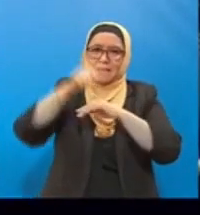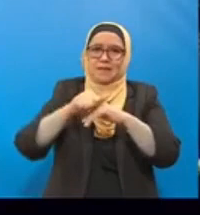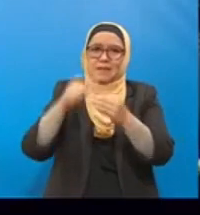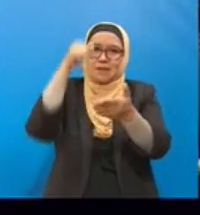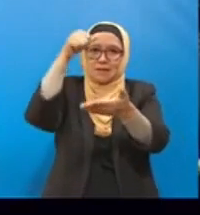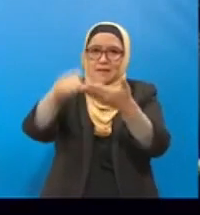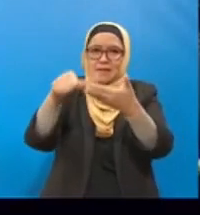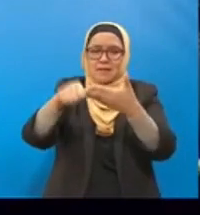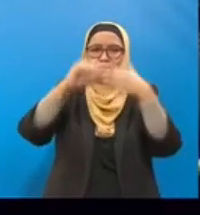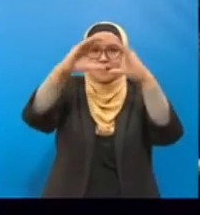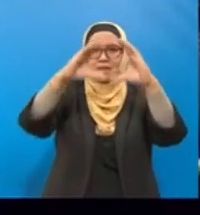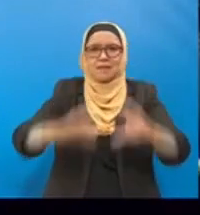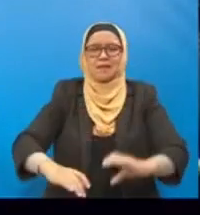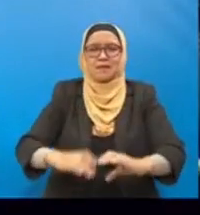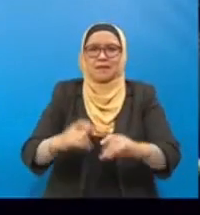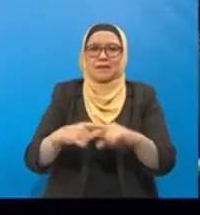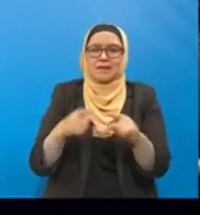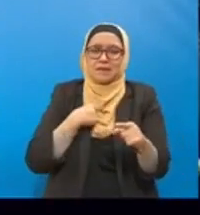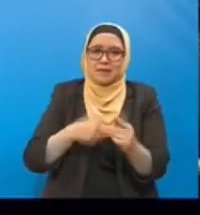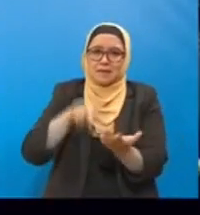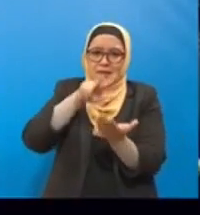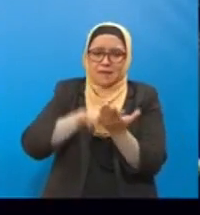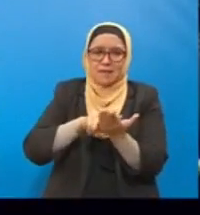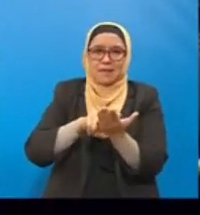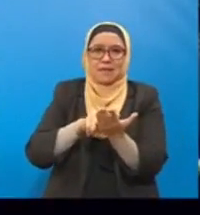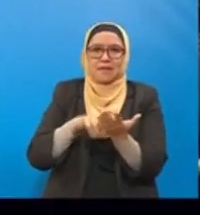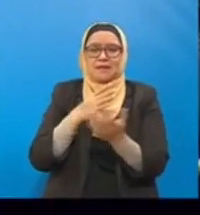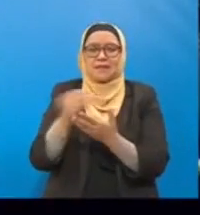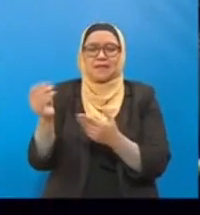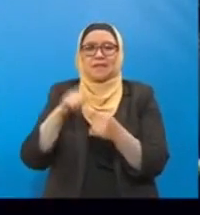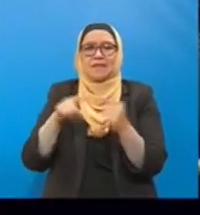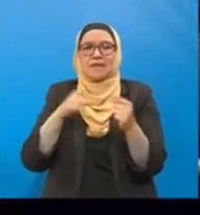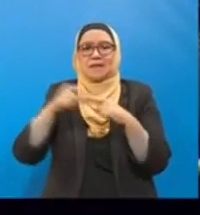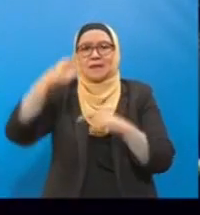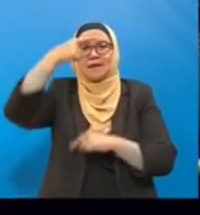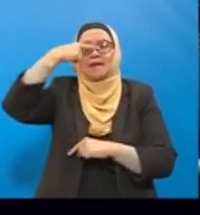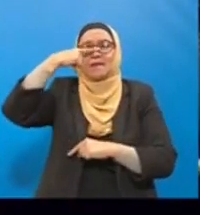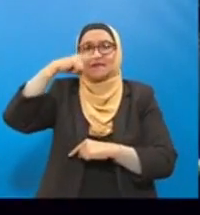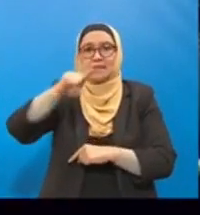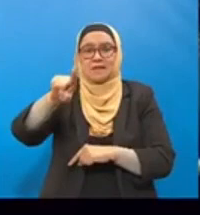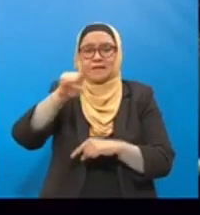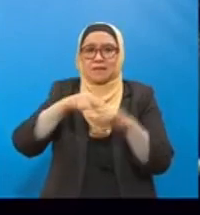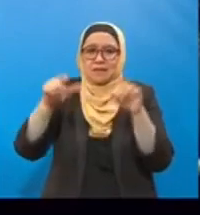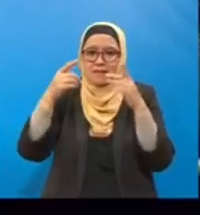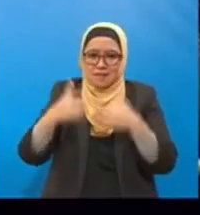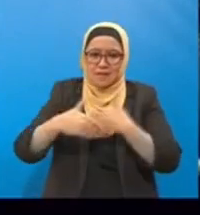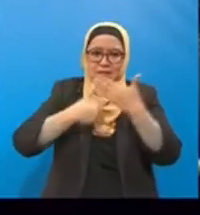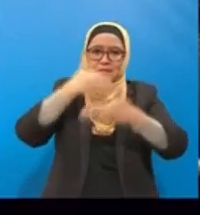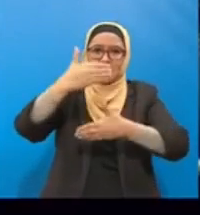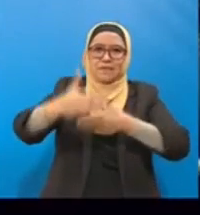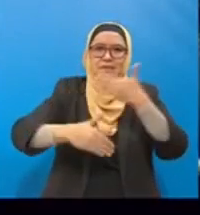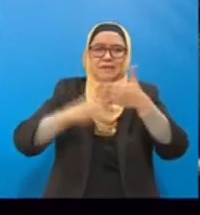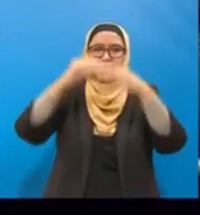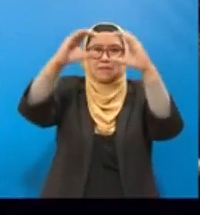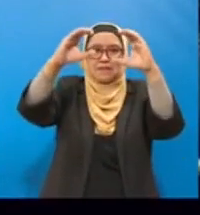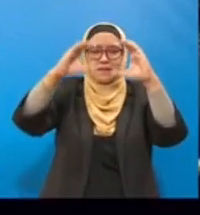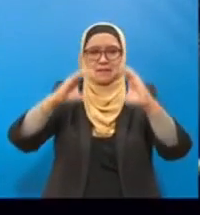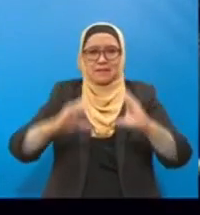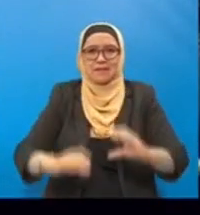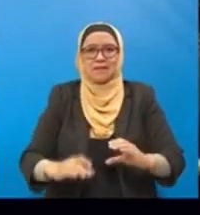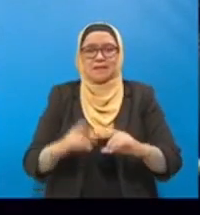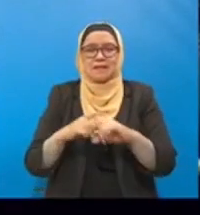2022 dan pembentangan laporan penuh dapatan kajian awal kepada agensi pusat dijangka